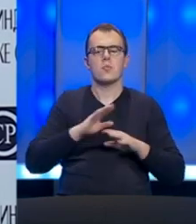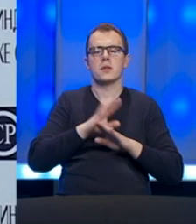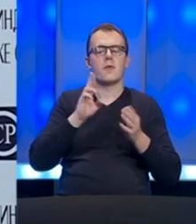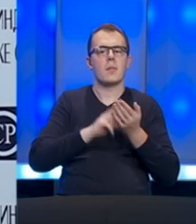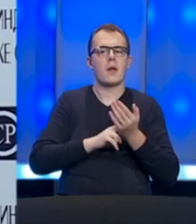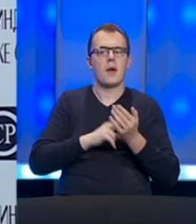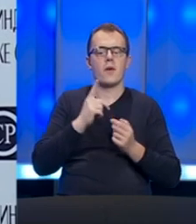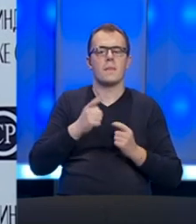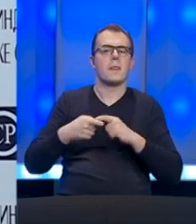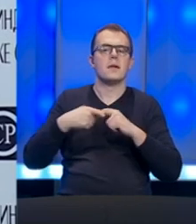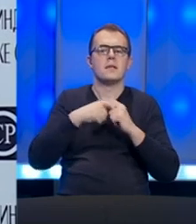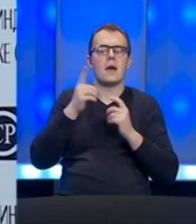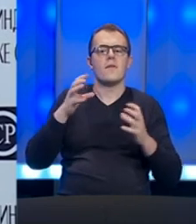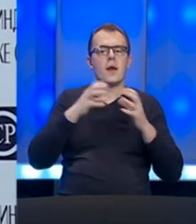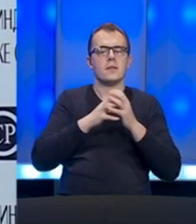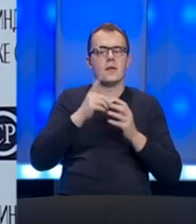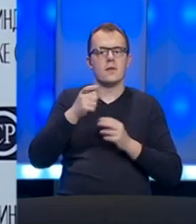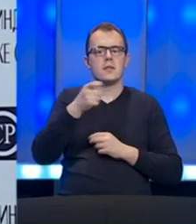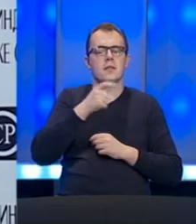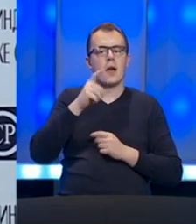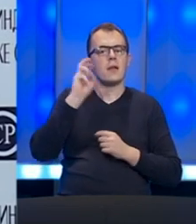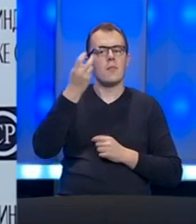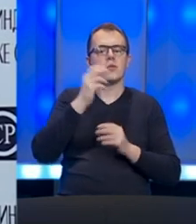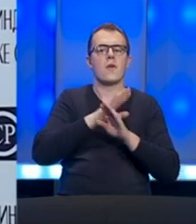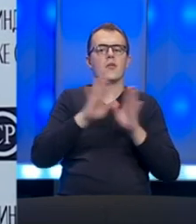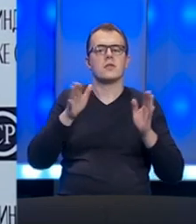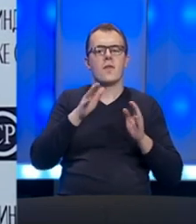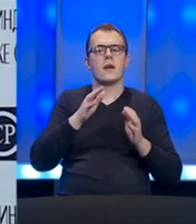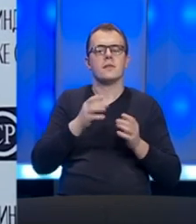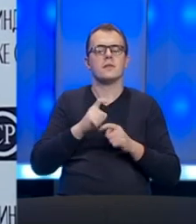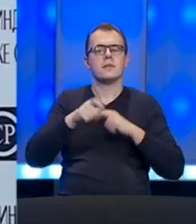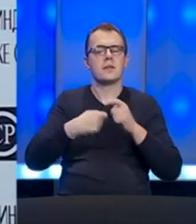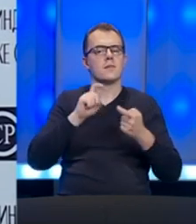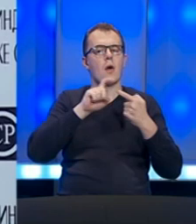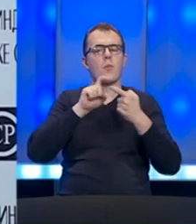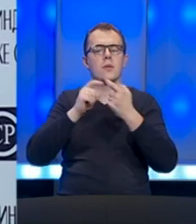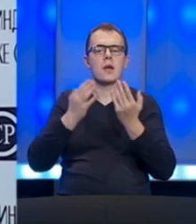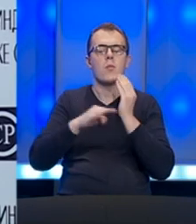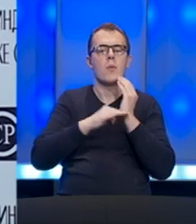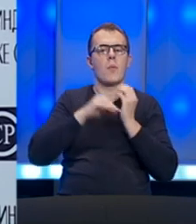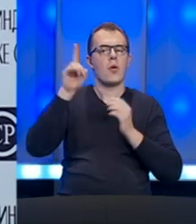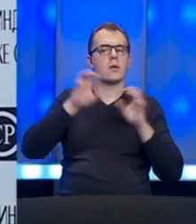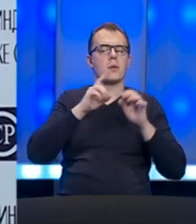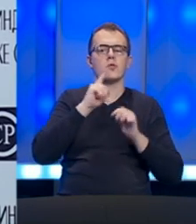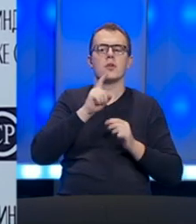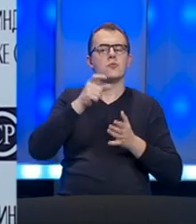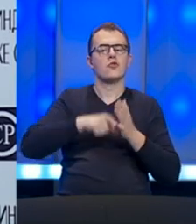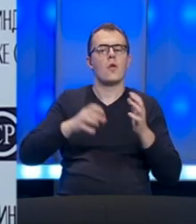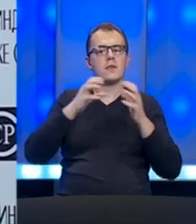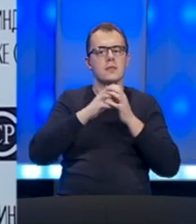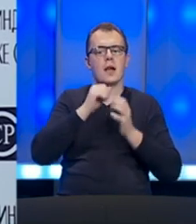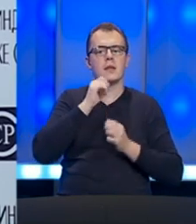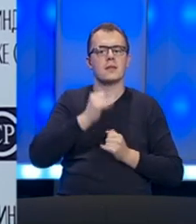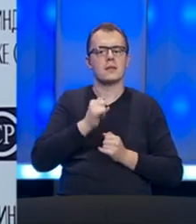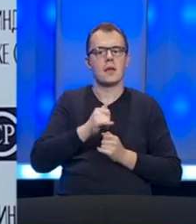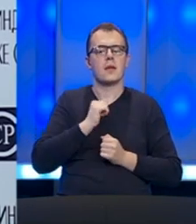sindikata je pozvao i otvorio sva sredstva komunikacije kako bi pomogao i onim radnicima koji nisu članovi sindikata i sada